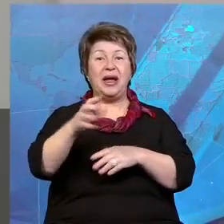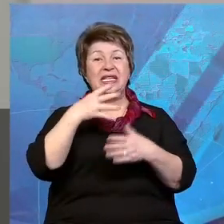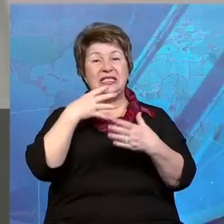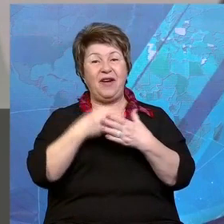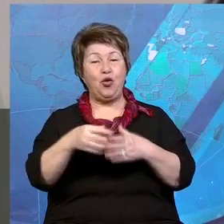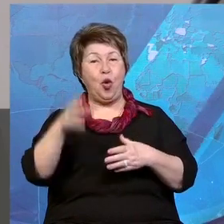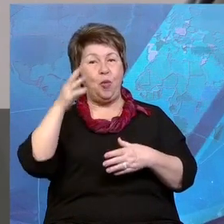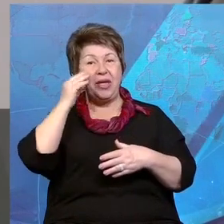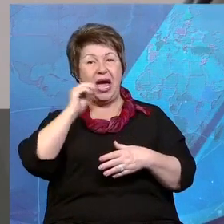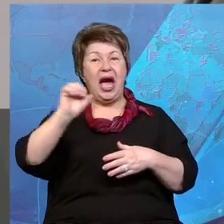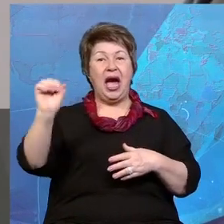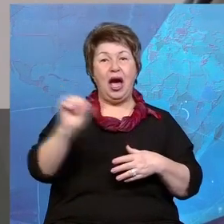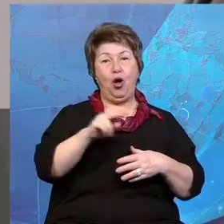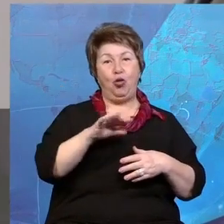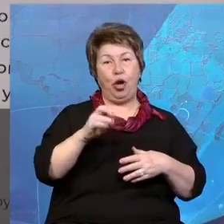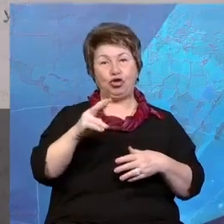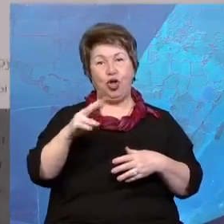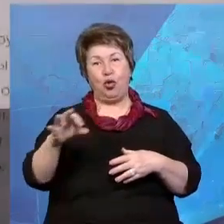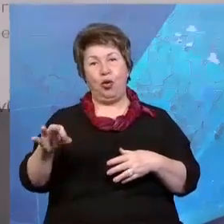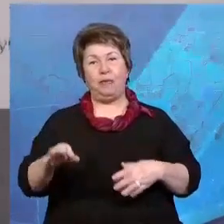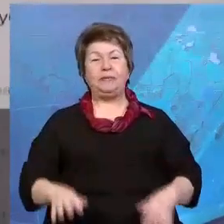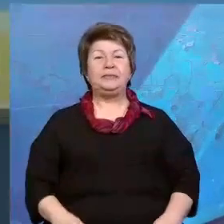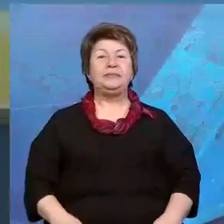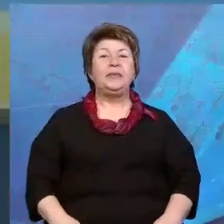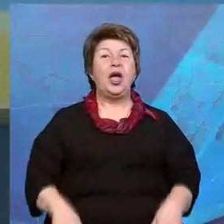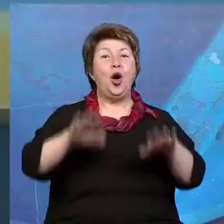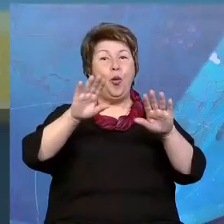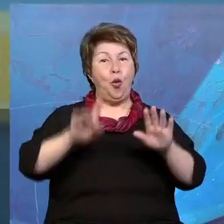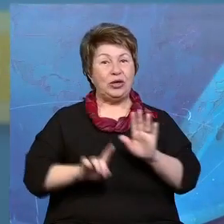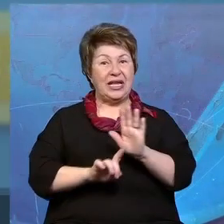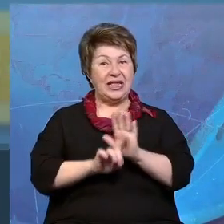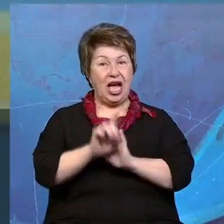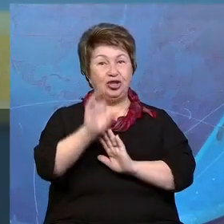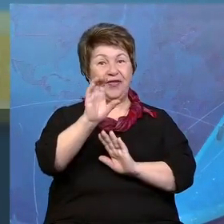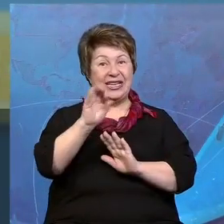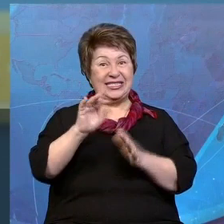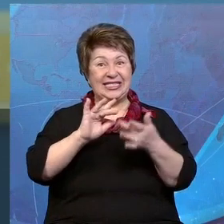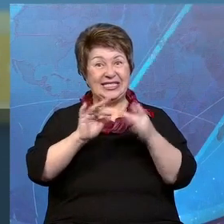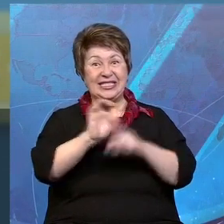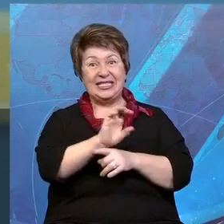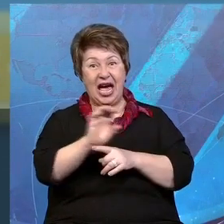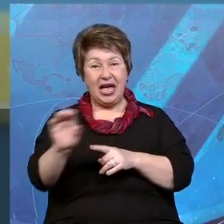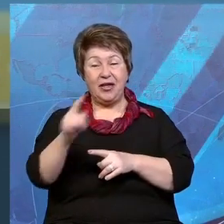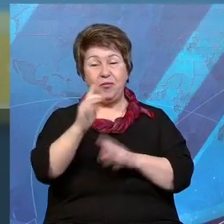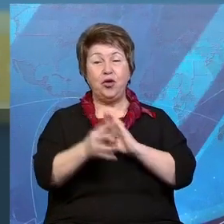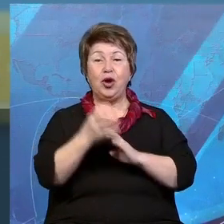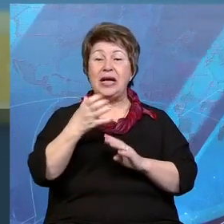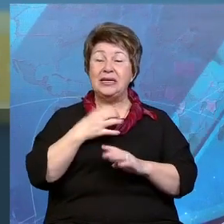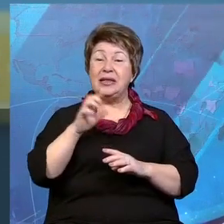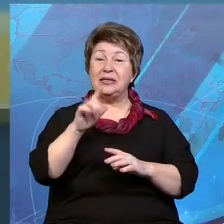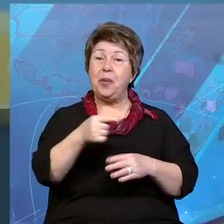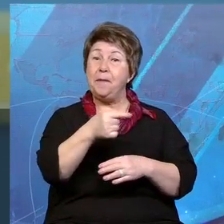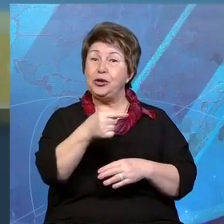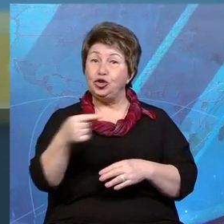послание Александру Лукашенко. После запуска нового сайта президента Республики Беларусь, в первую очередь, хотелось бы